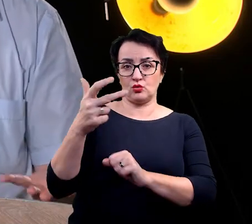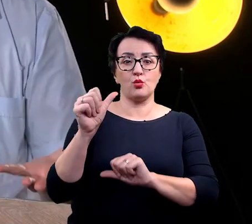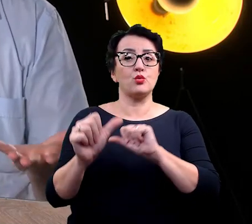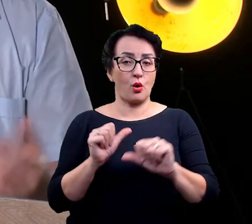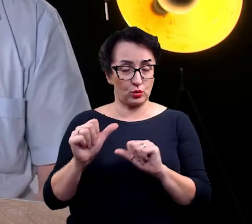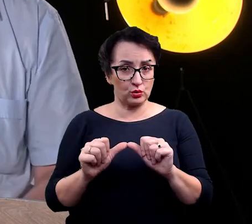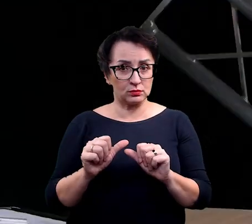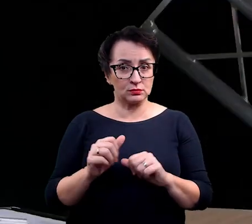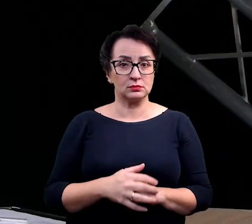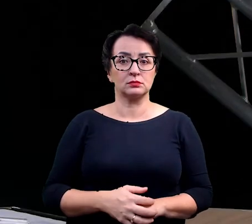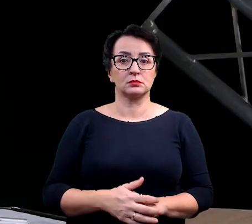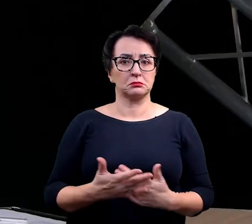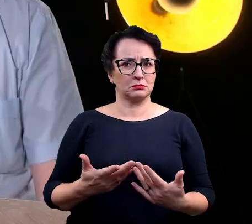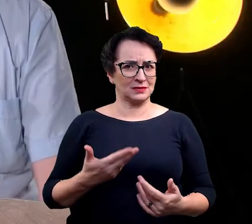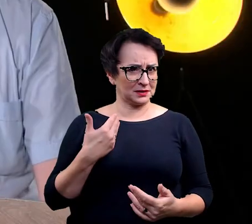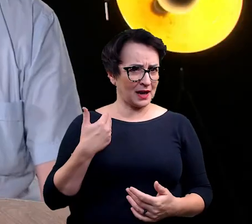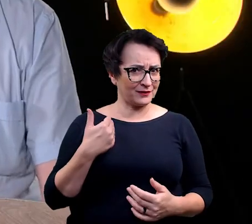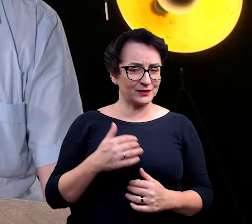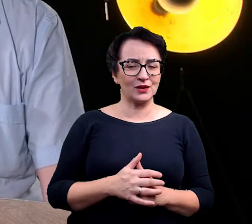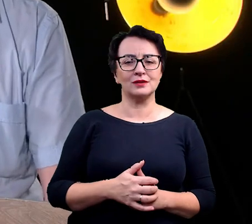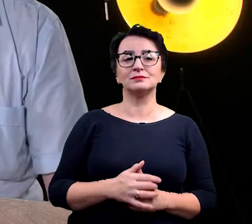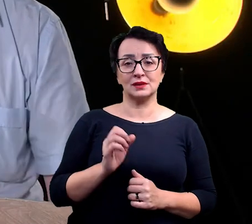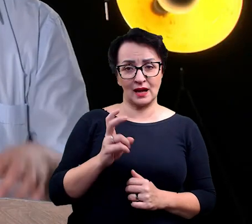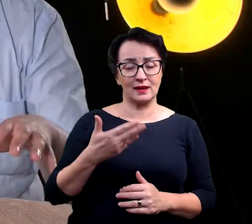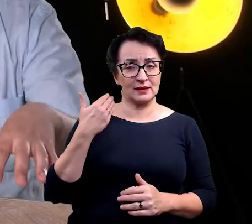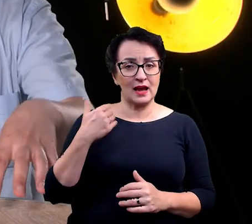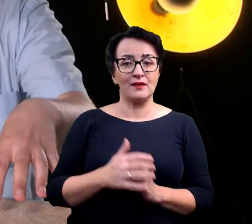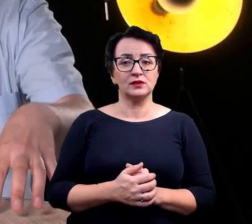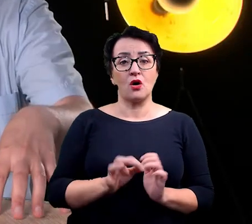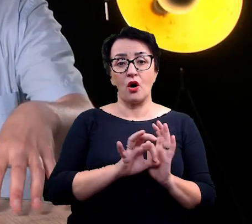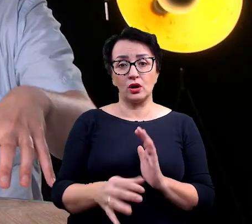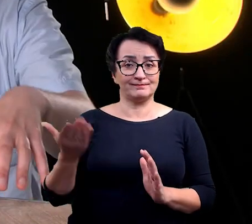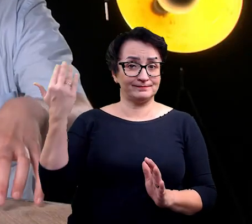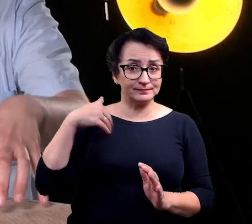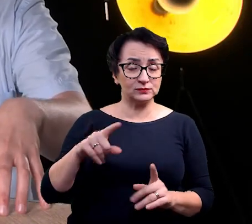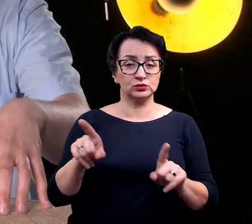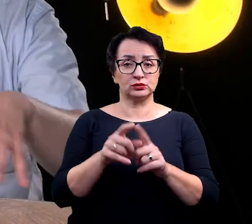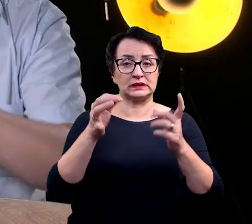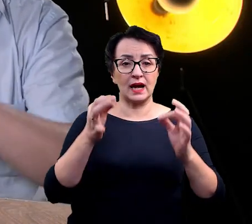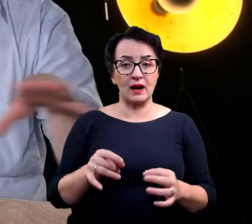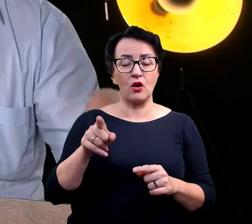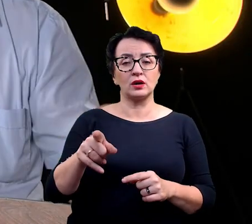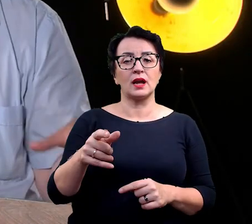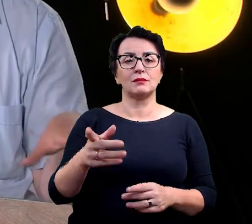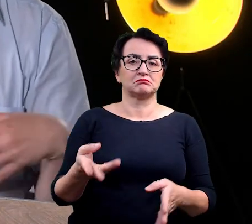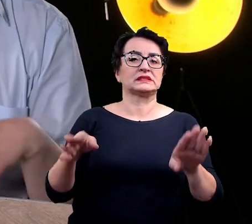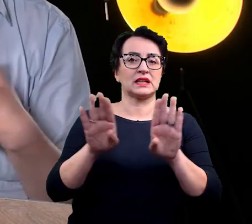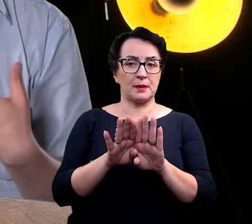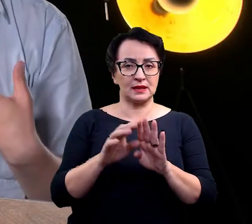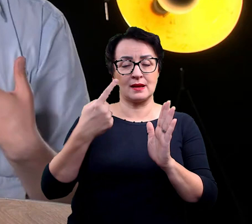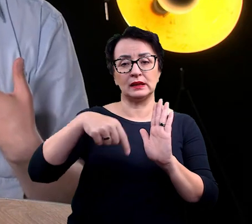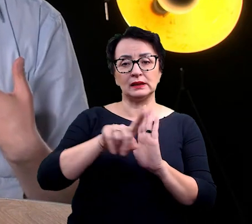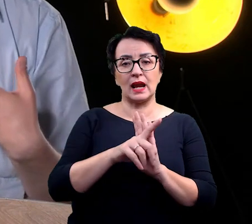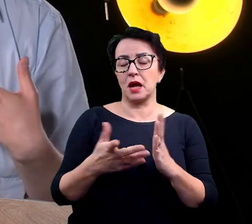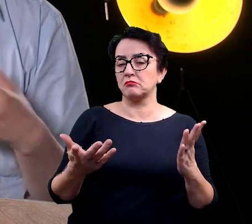Stosunkowo niedawno. Stosunkowo niedawno. Tak, i od tej pory została ona zamknięta w ogóle dla jakiejkolwiek takiej